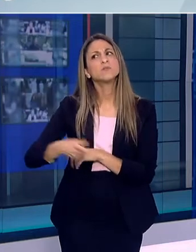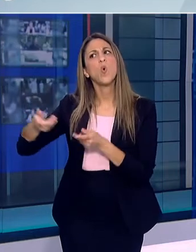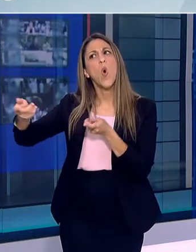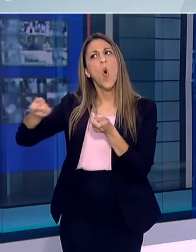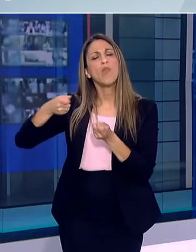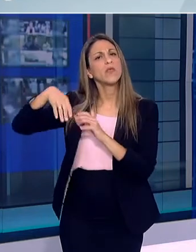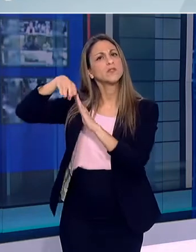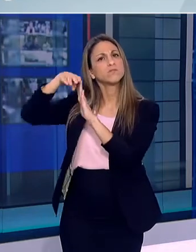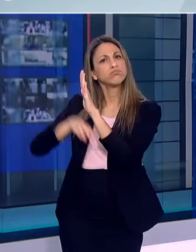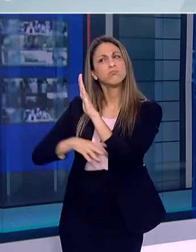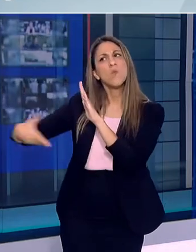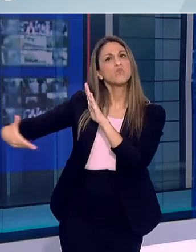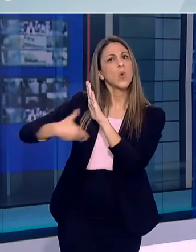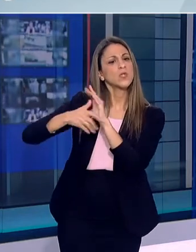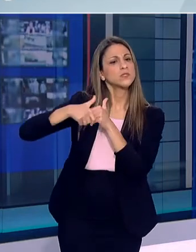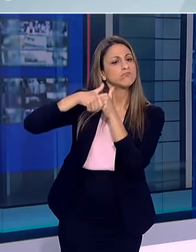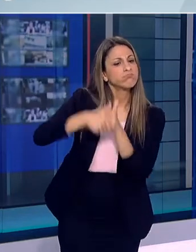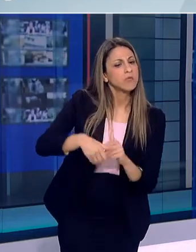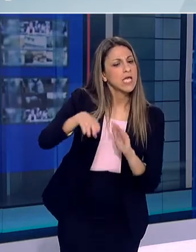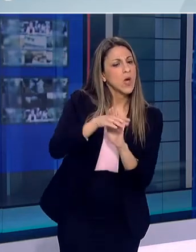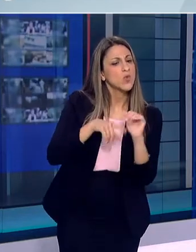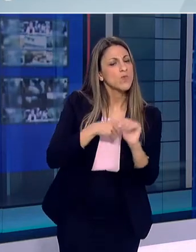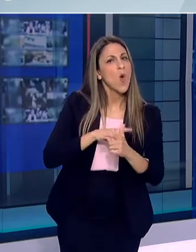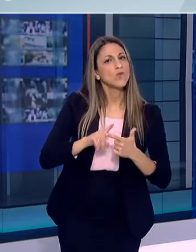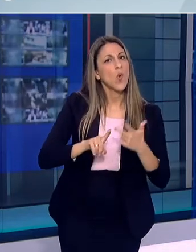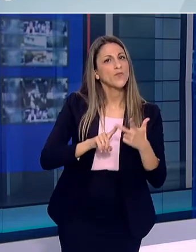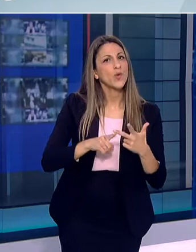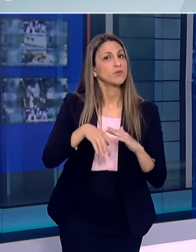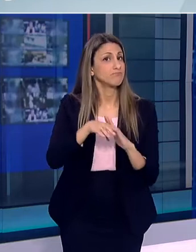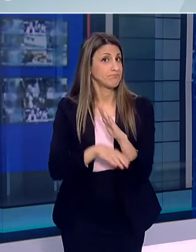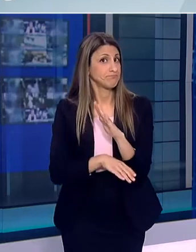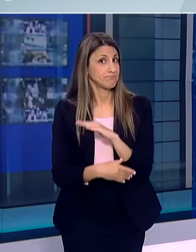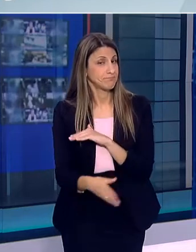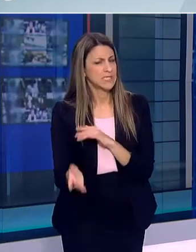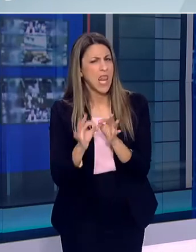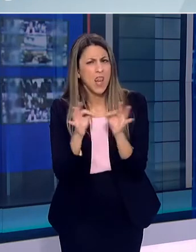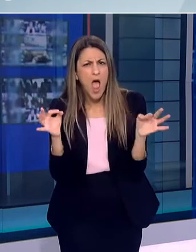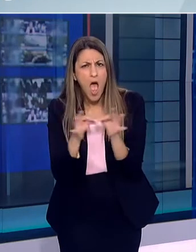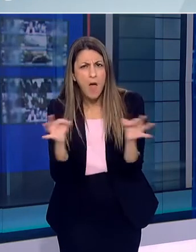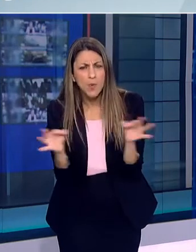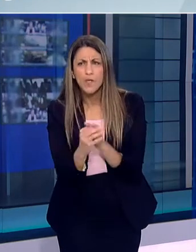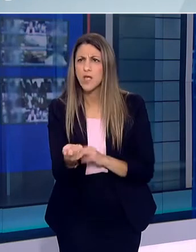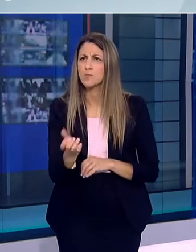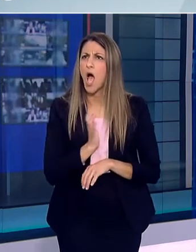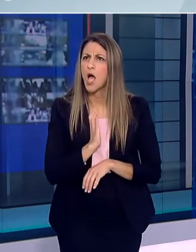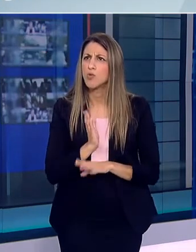κανόνες που προτείνεται να γίνονται μάλιστα είναι εξαιρετικά λεπτομερήσεις όσον αφορά τους επιβάτες το αεροπλάνο,